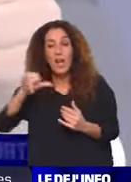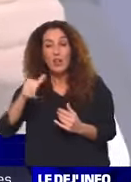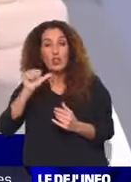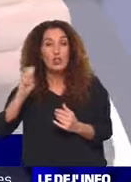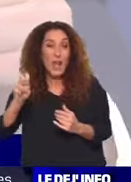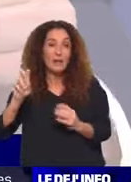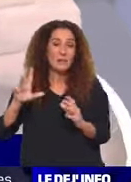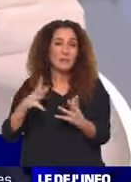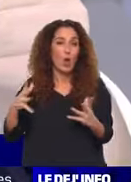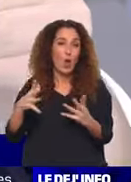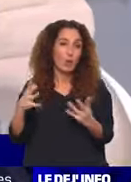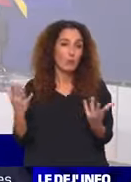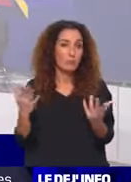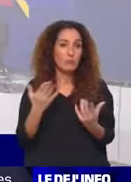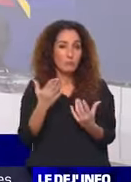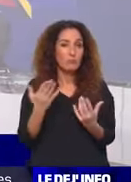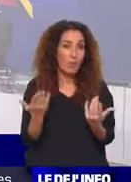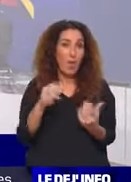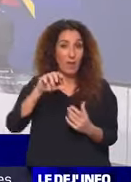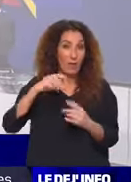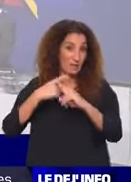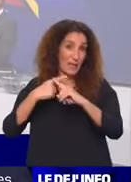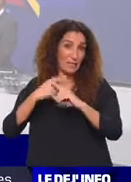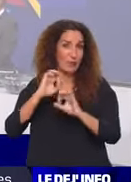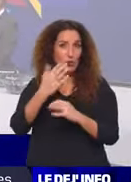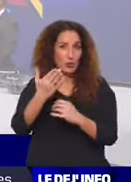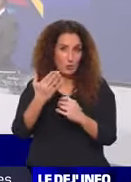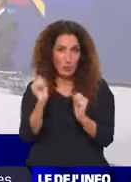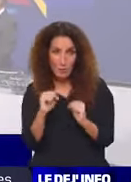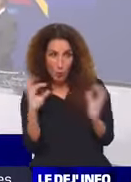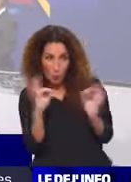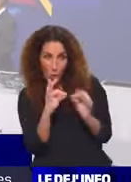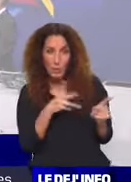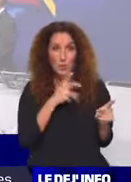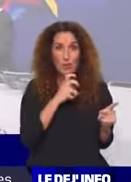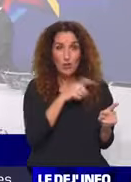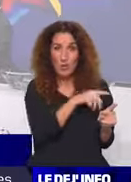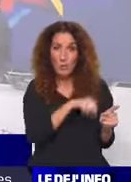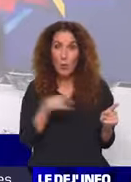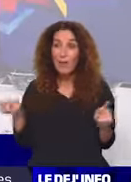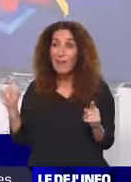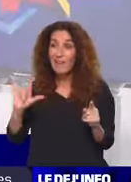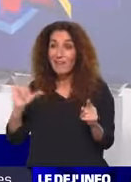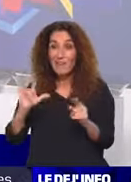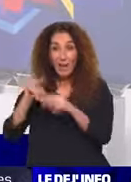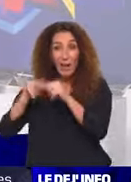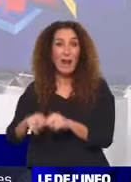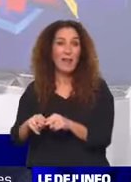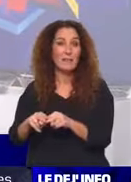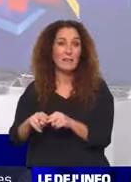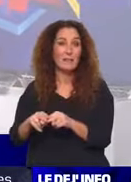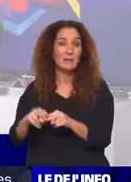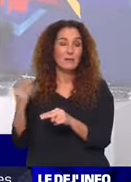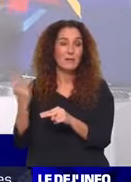plus... Voilà,'Ajax. L'Ajax d'Amsterdam, donc, possible adversaire du PSG. Pour Lille, il reste le Sporting et il reste